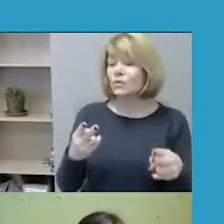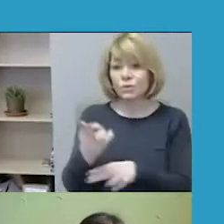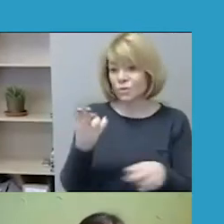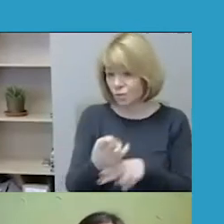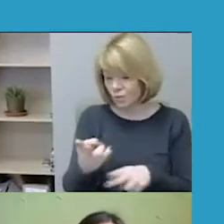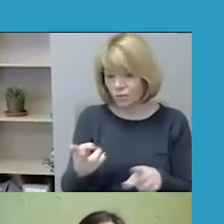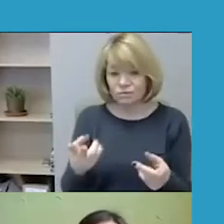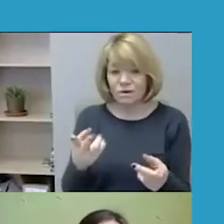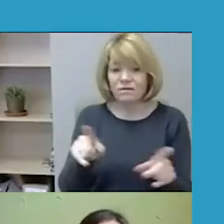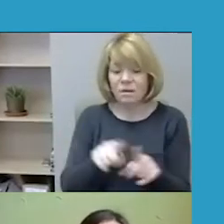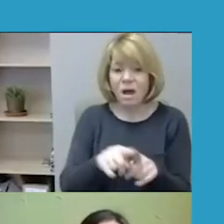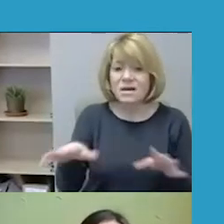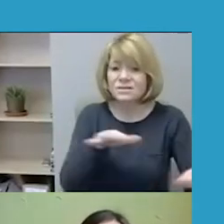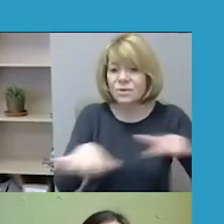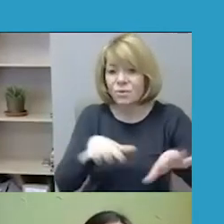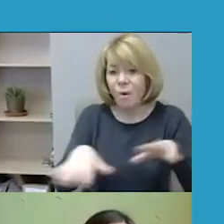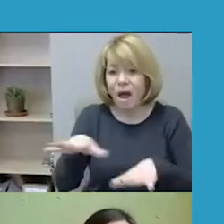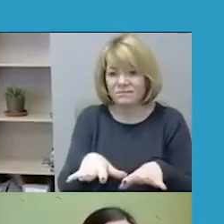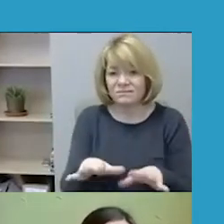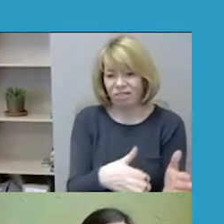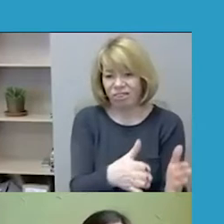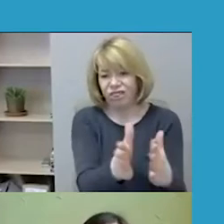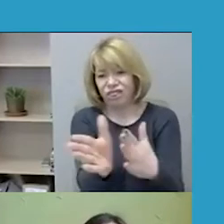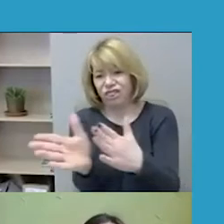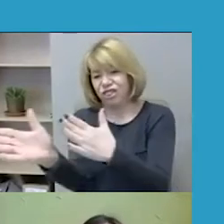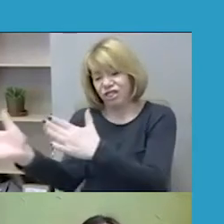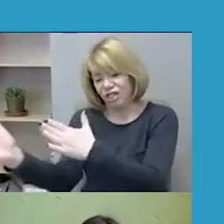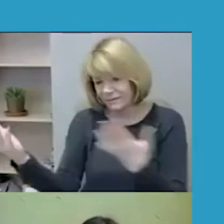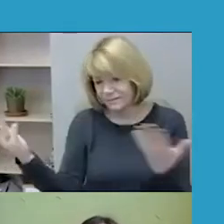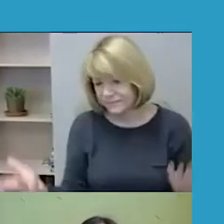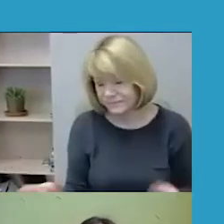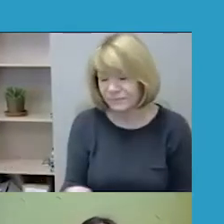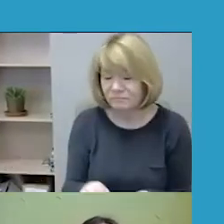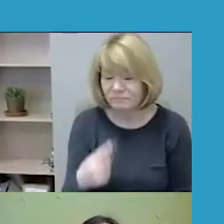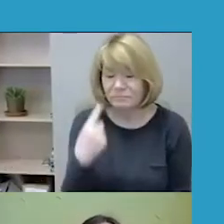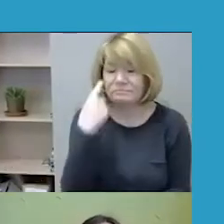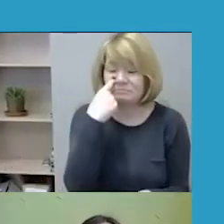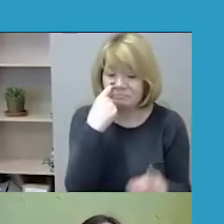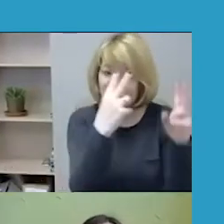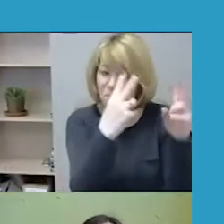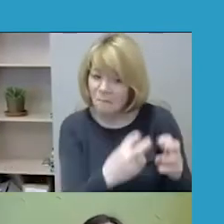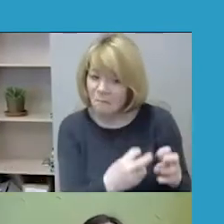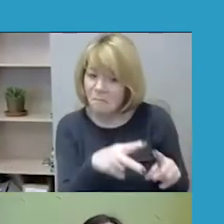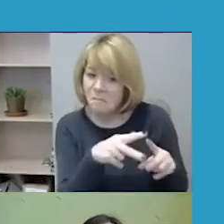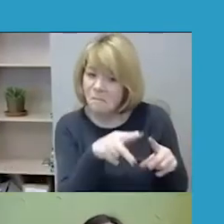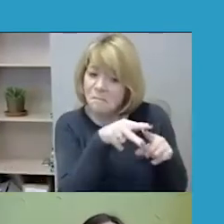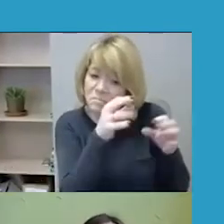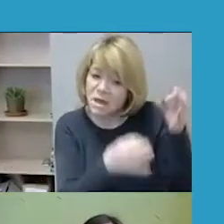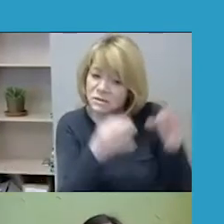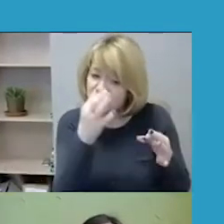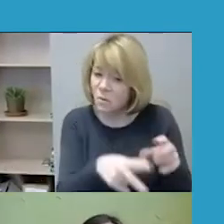situaciją. Analizuojant Lietuvos teismų praktiką, taip pat pastebėjome, jog nepykantos nusikaltimas kaip